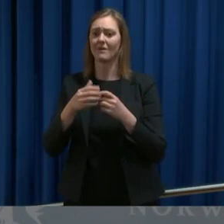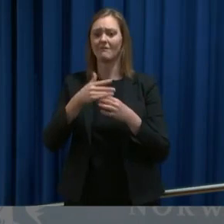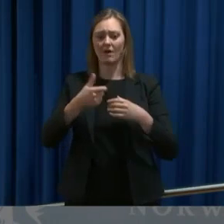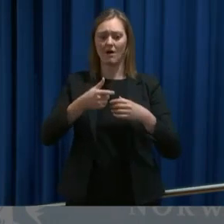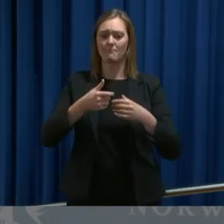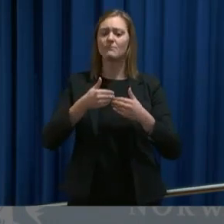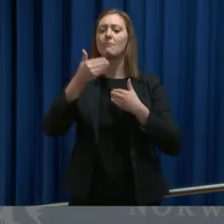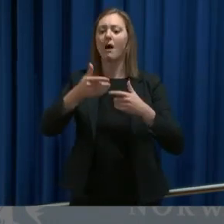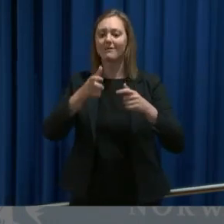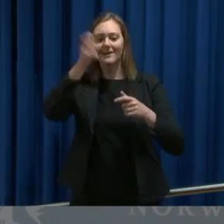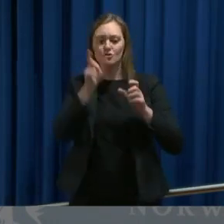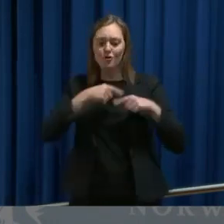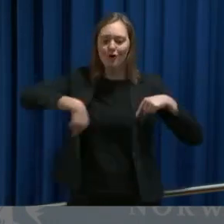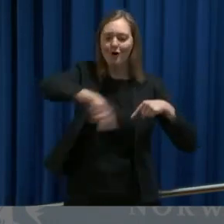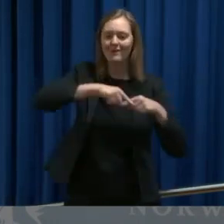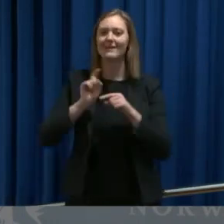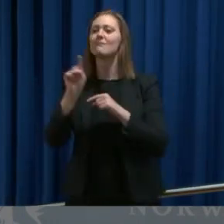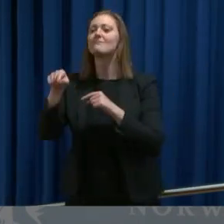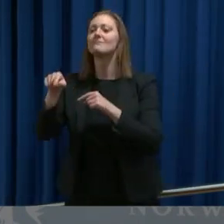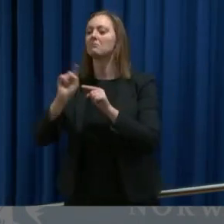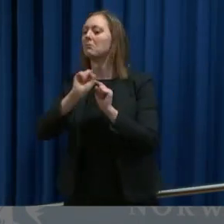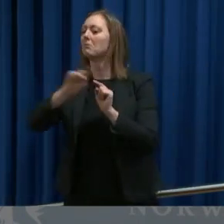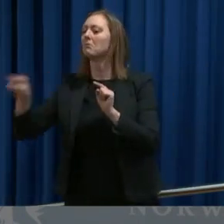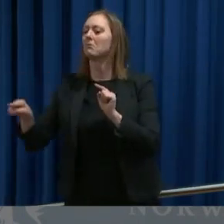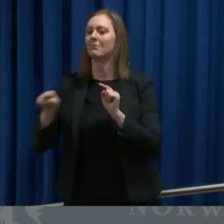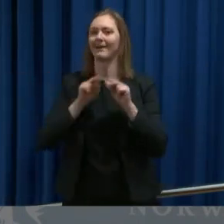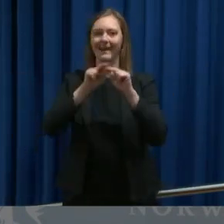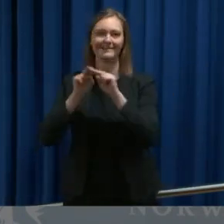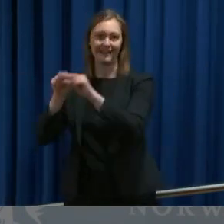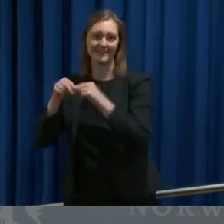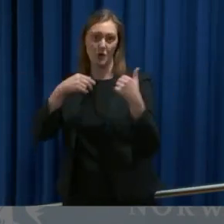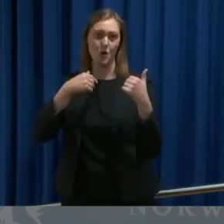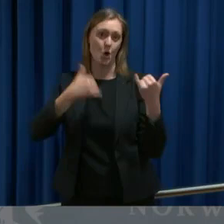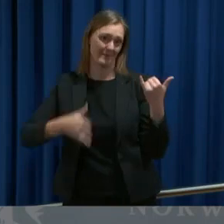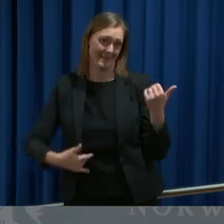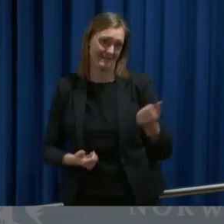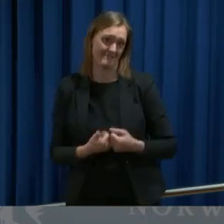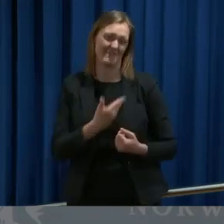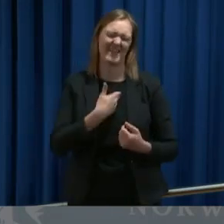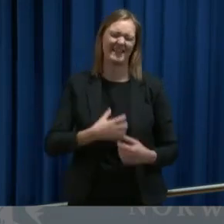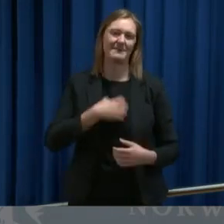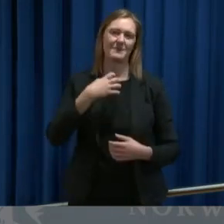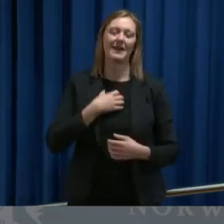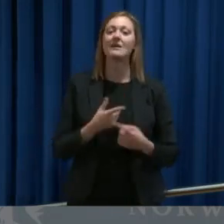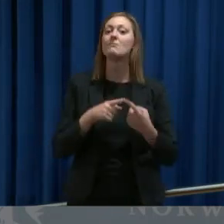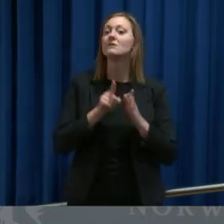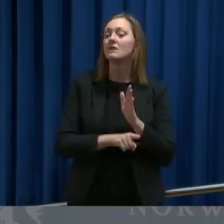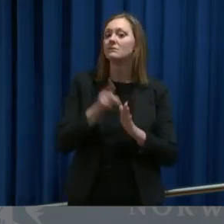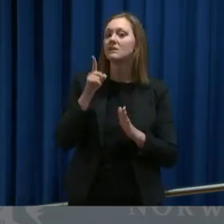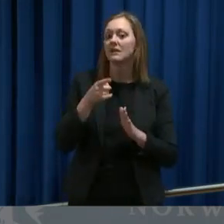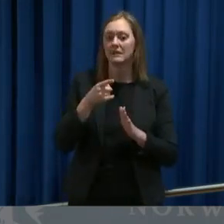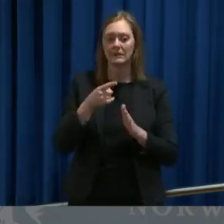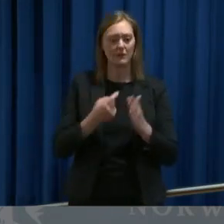bakår i bordetslag for å opptre. Det er veldig imponerende. Samtidig så er det jo sånn at det oppstår